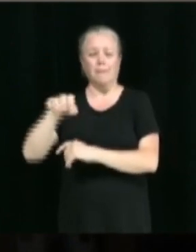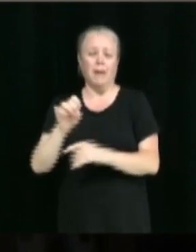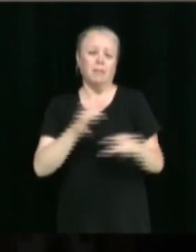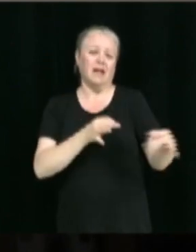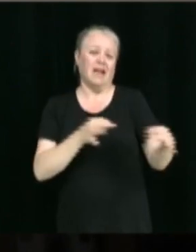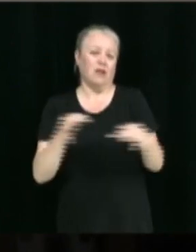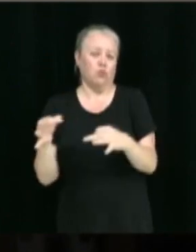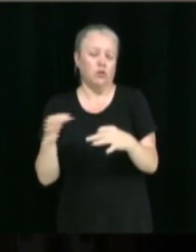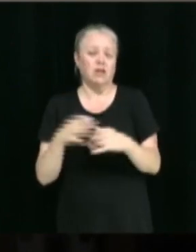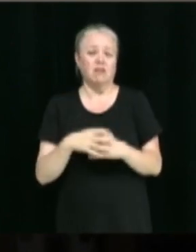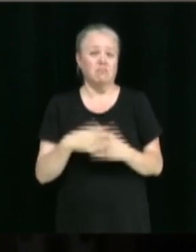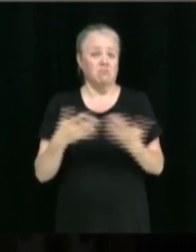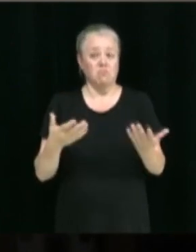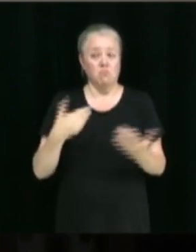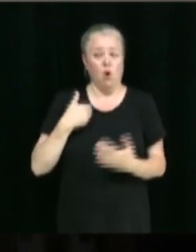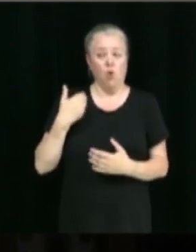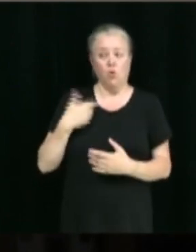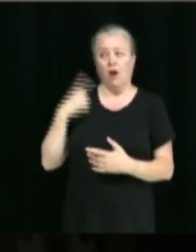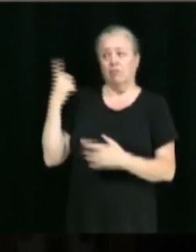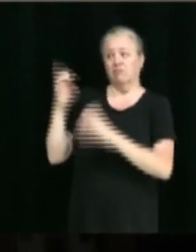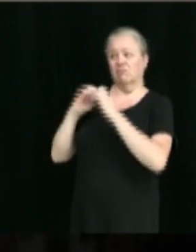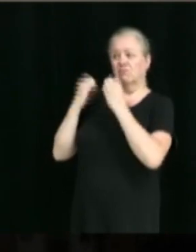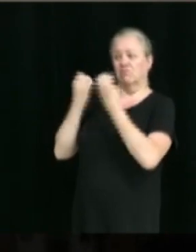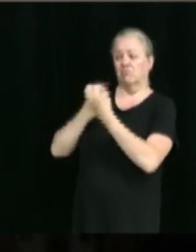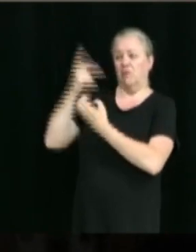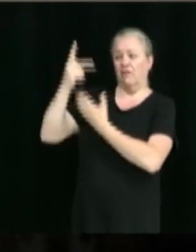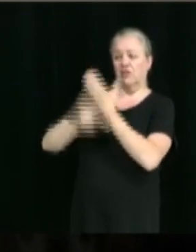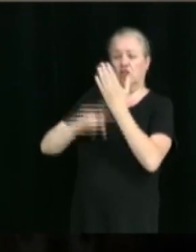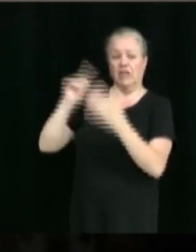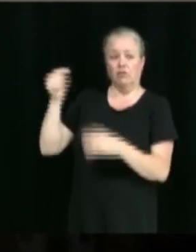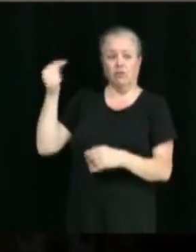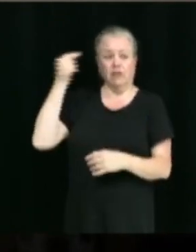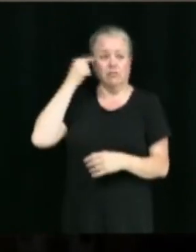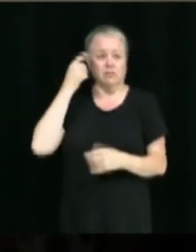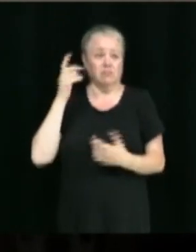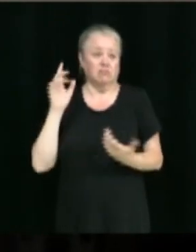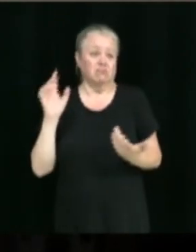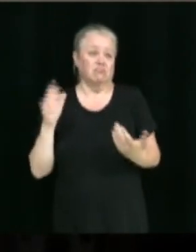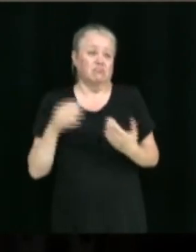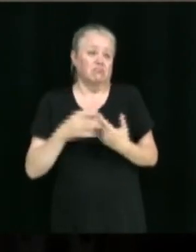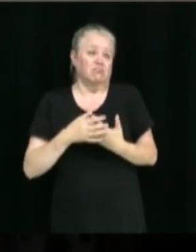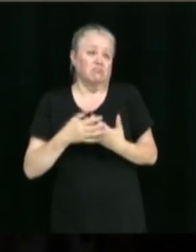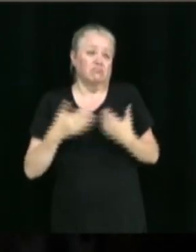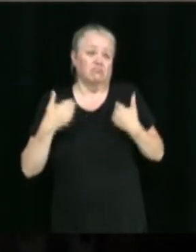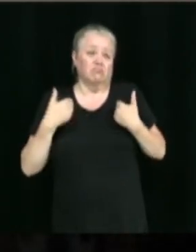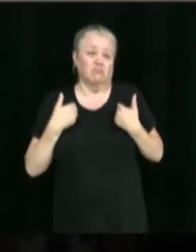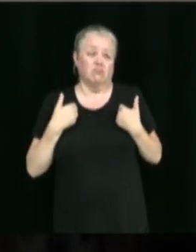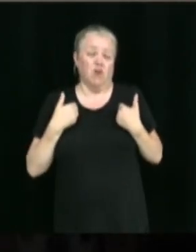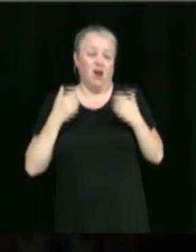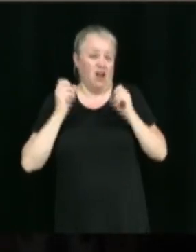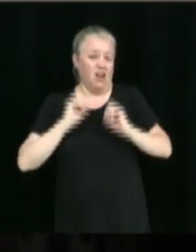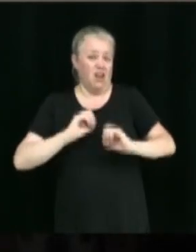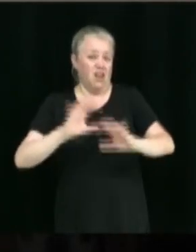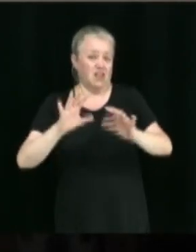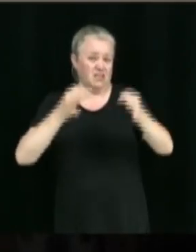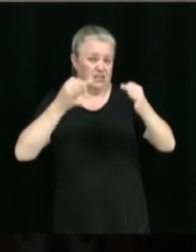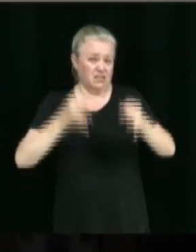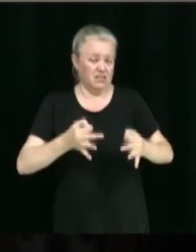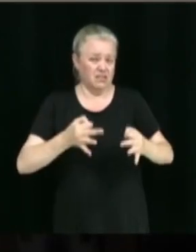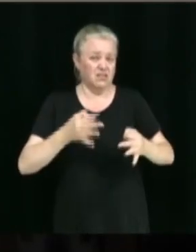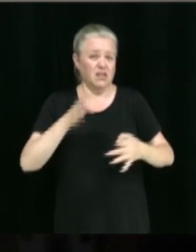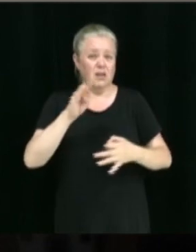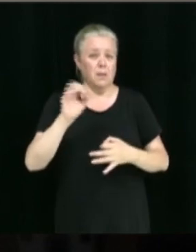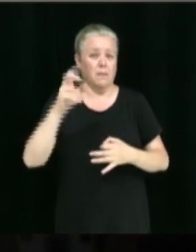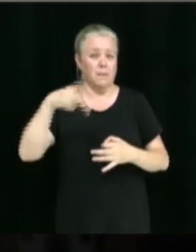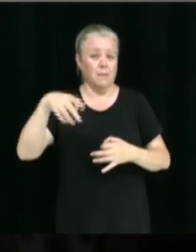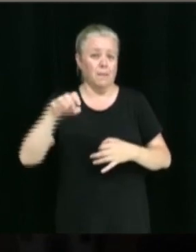'est organisé et c'est fait par une équipe de professionnels du gouvernement. Donc, je vous laisse une résolution BAPE générique sur